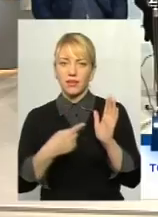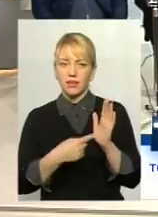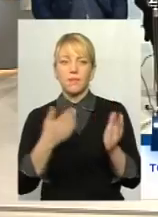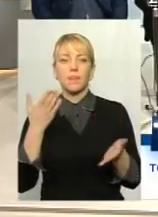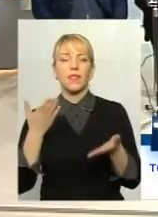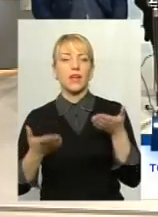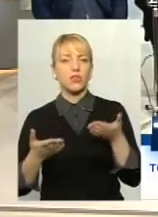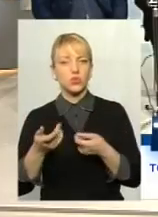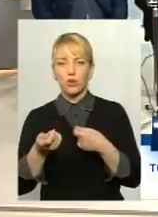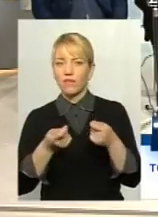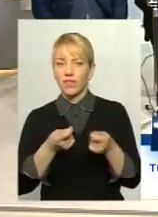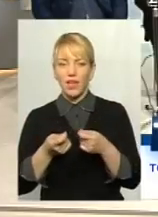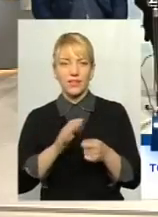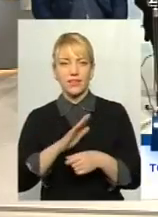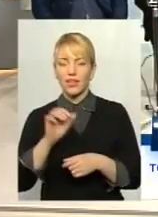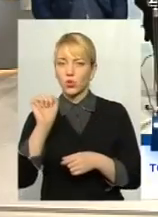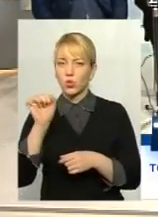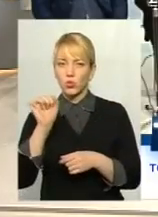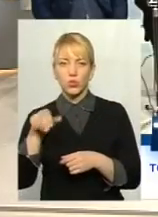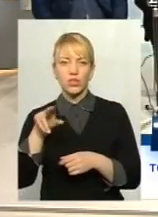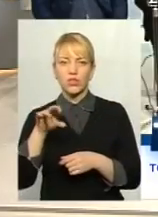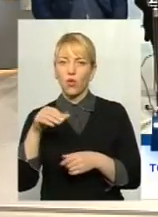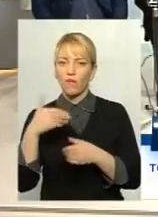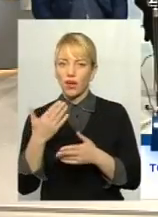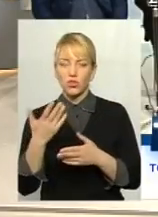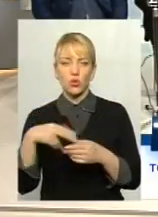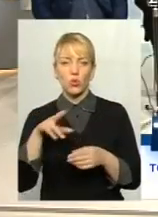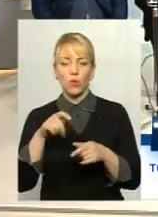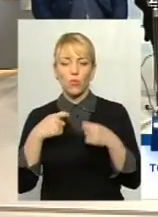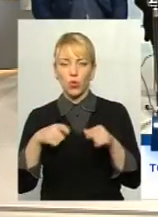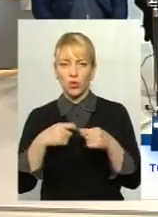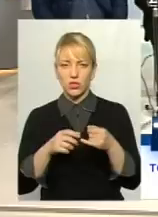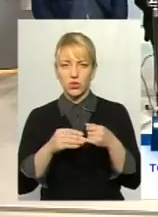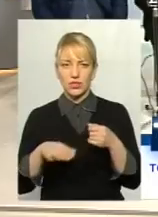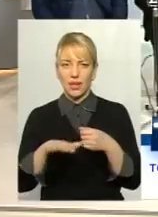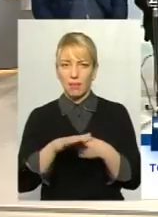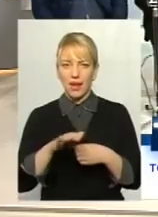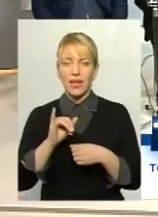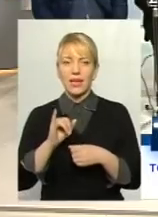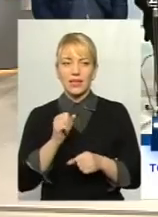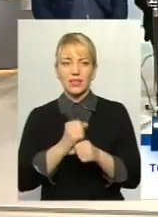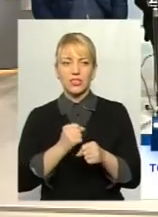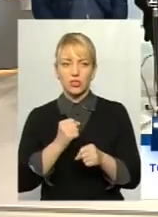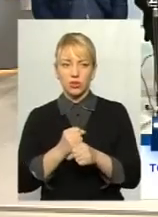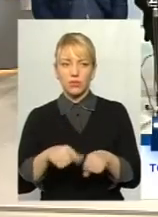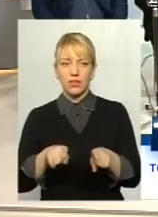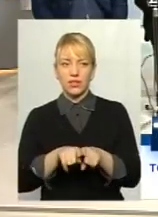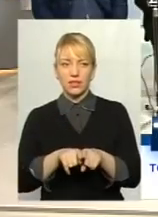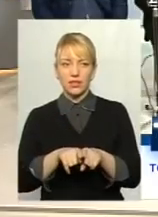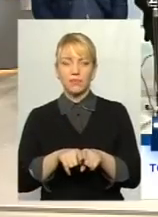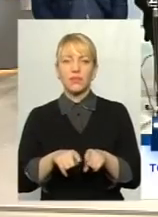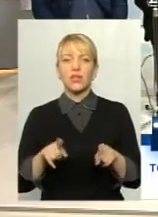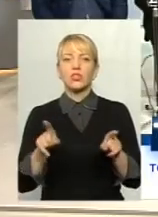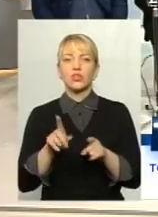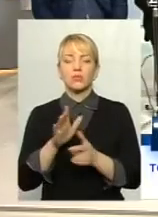Якщо влада не досугається до вас щодо продажу землі, зроблять таке своє. Які